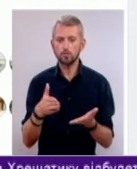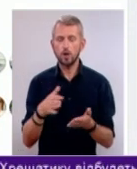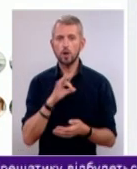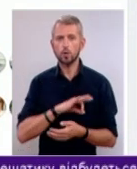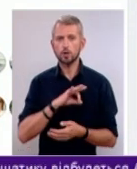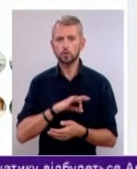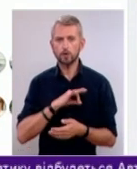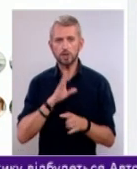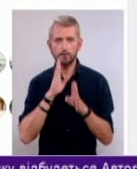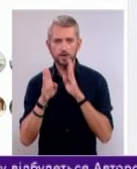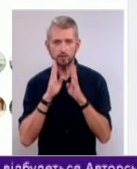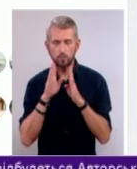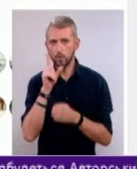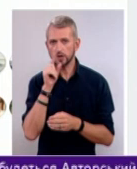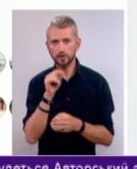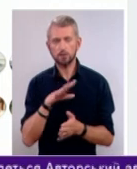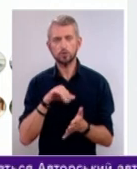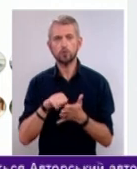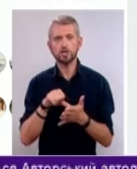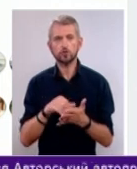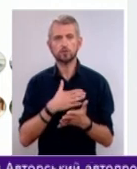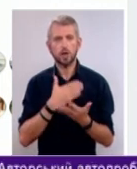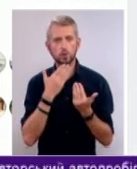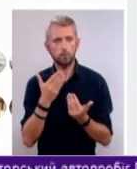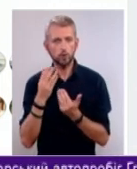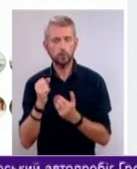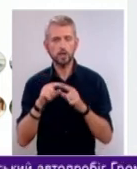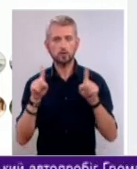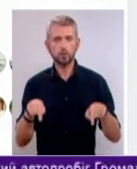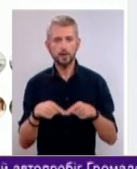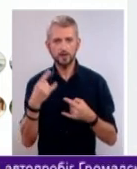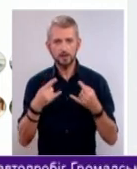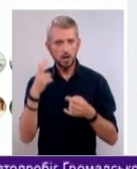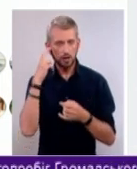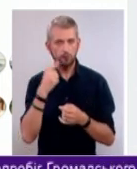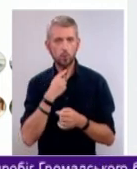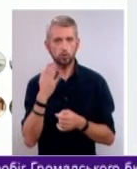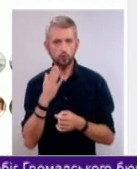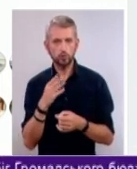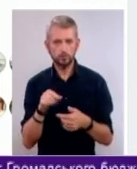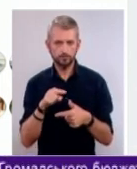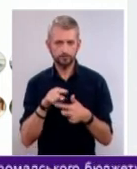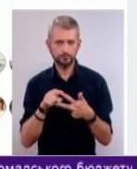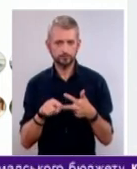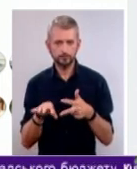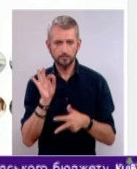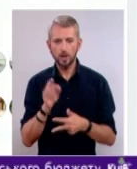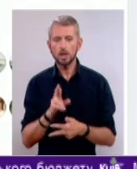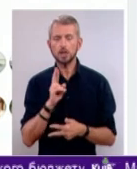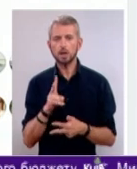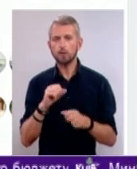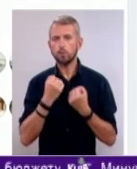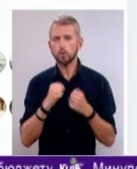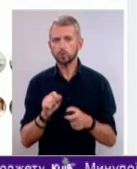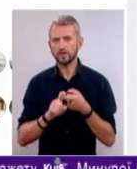Фейсбук, Твіттер, стати учасниками опитування на сторінці телеканал Київ проголосуйте. Отже, запитання сьогодні наступне. Як позбутися